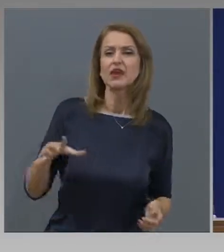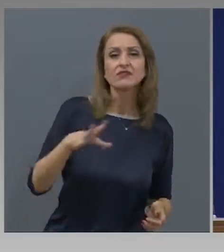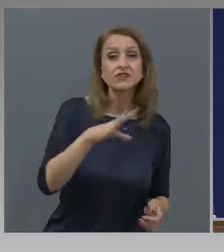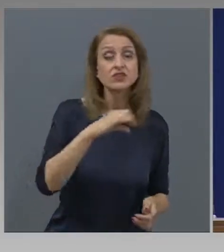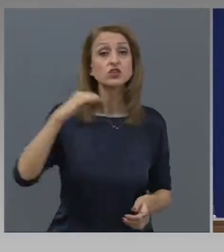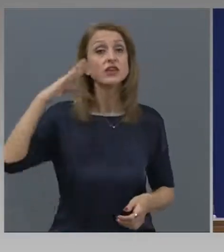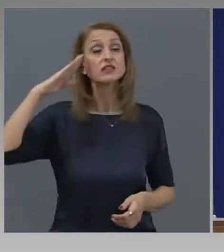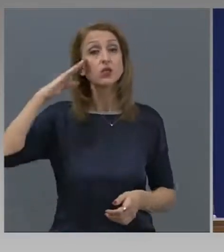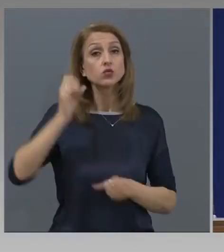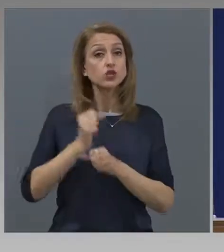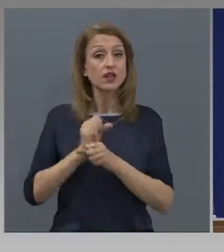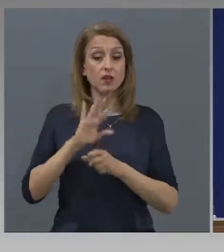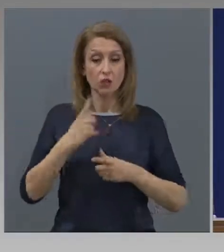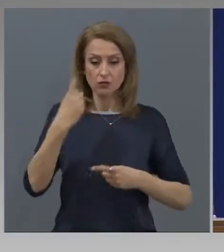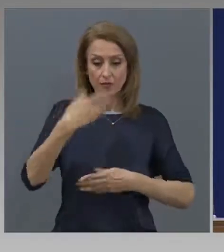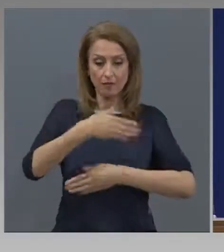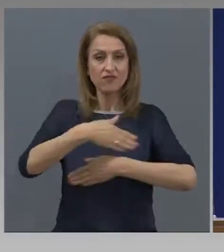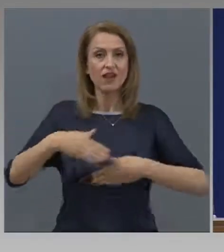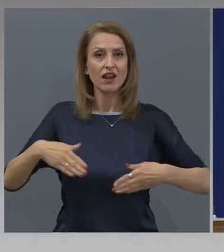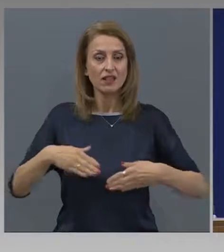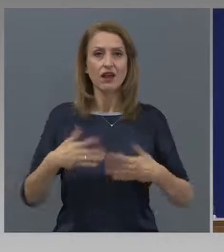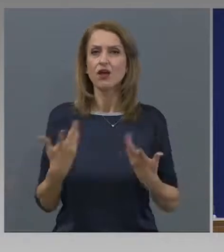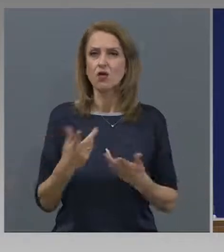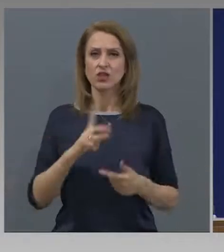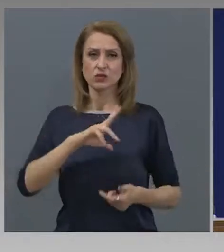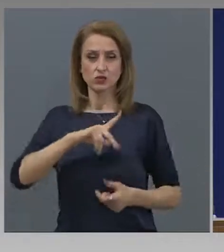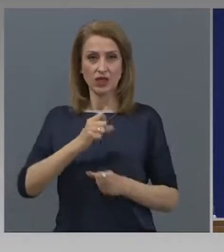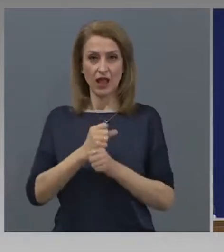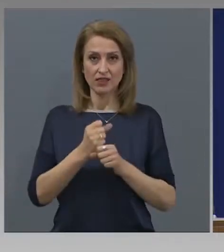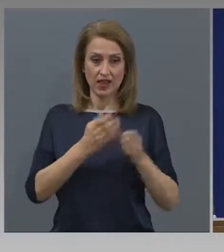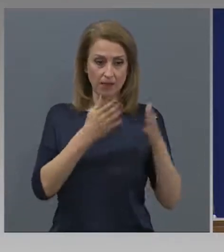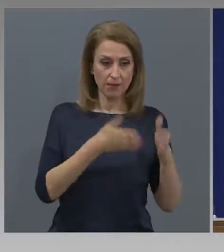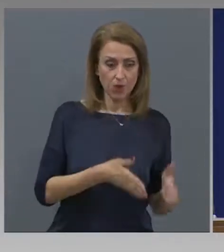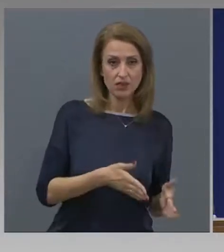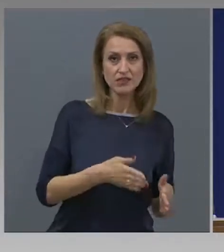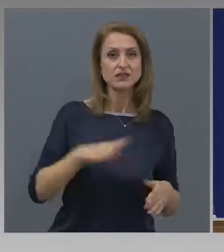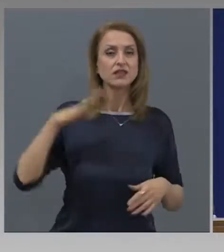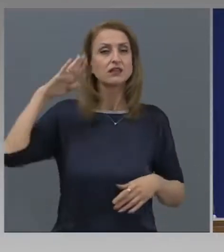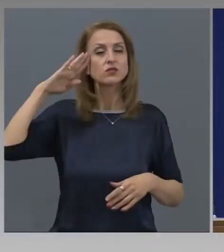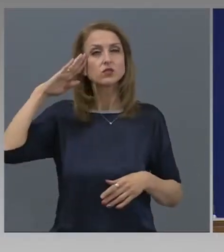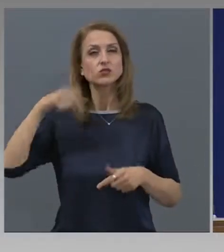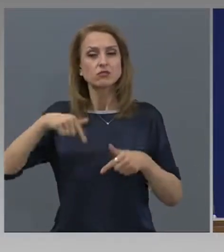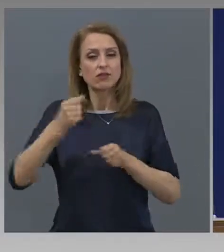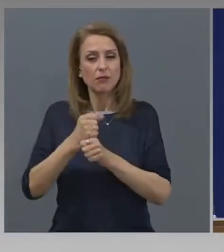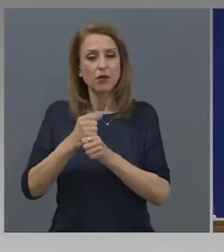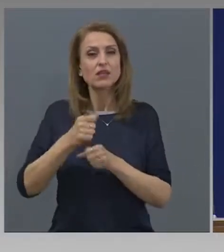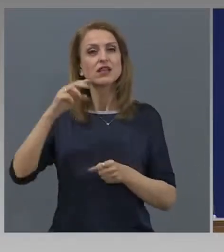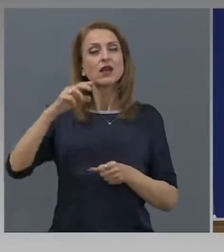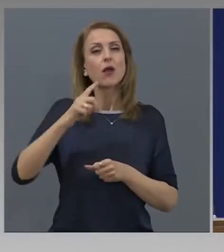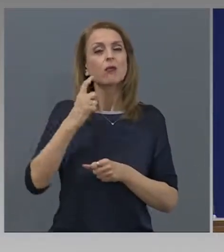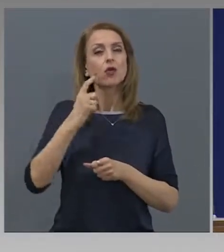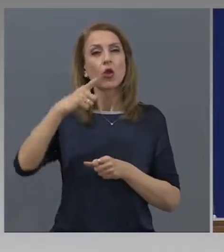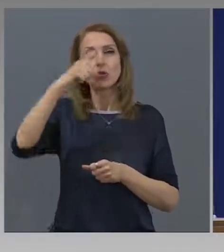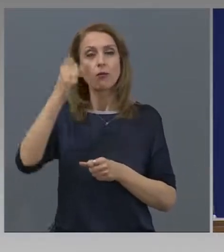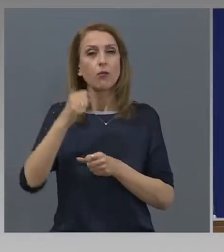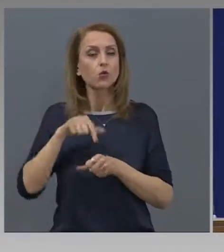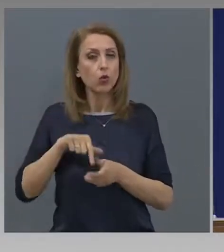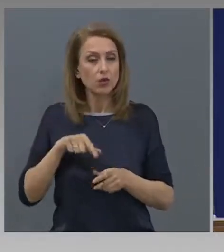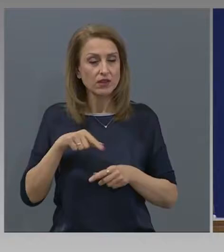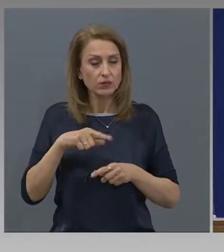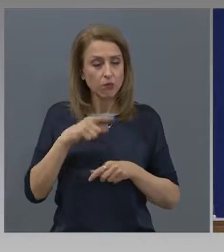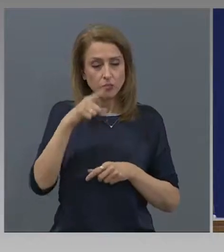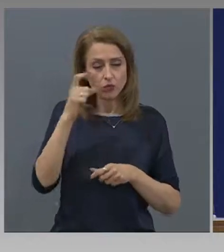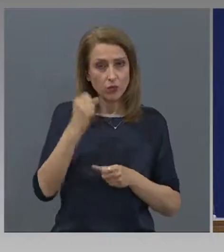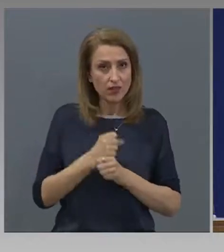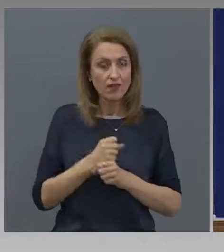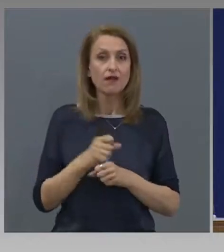първа линия на терен, това са социални работници, това са служители в бюрата по труда и инспекторите от главната инспекция по